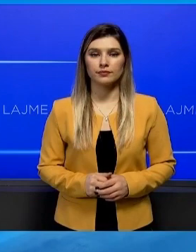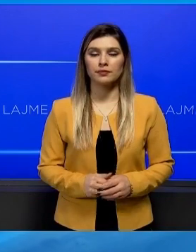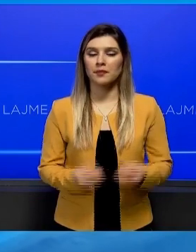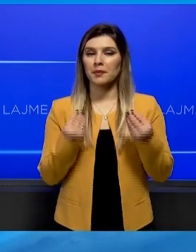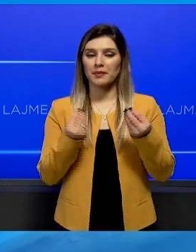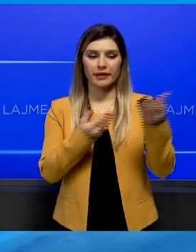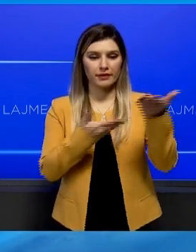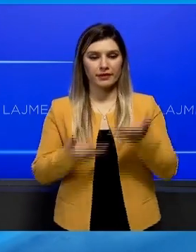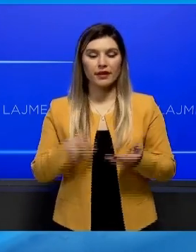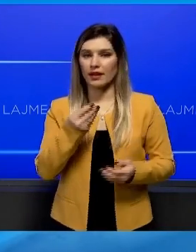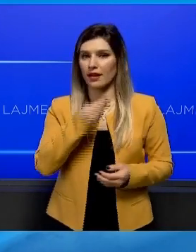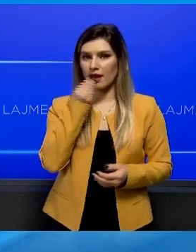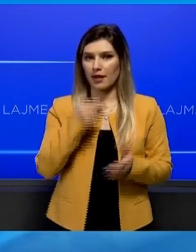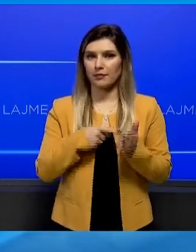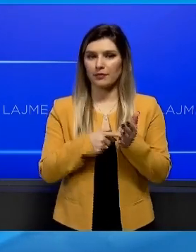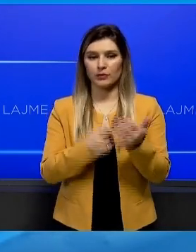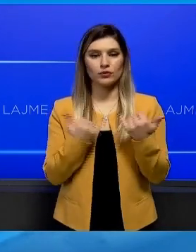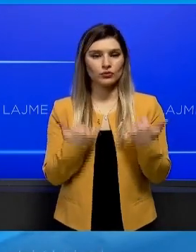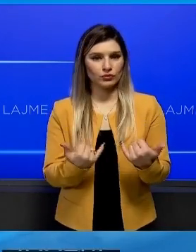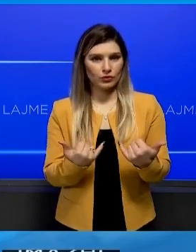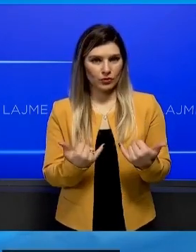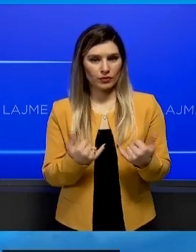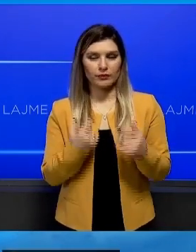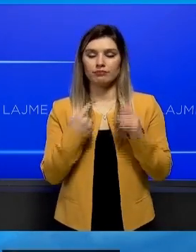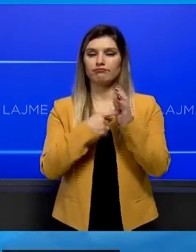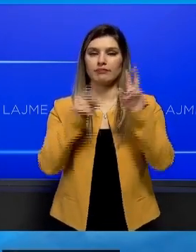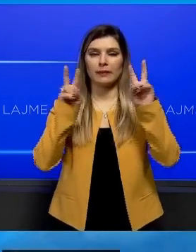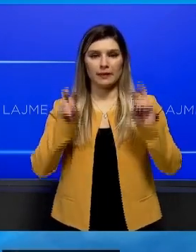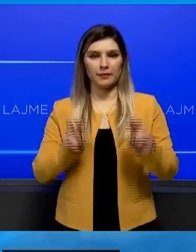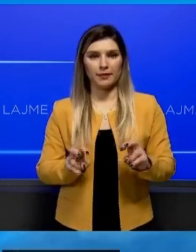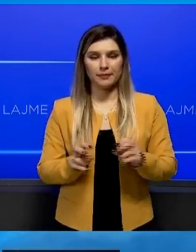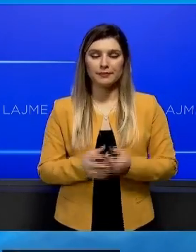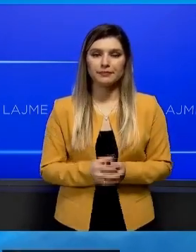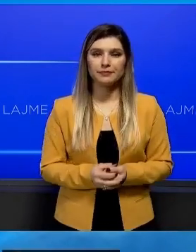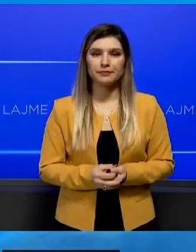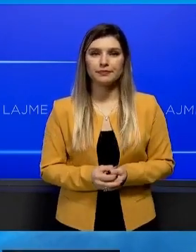Mërë sërë dhe të të në ndëruar shikues këta në kretitur për sot.